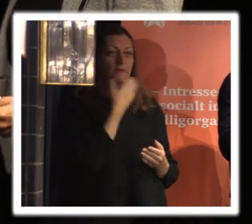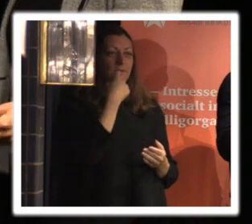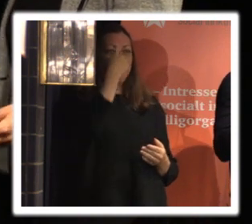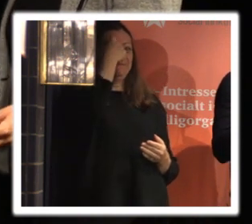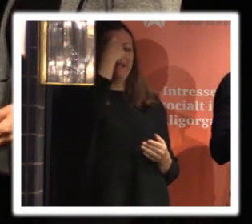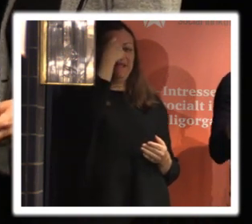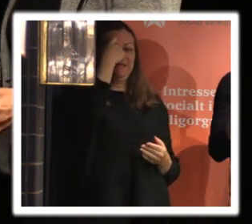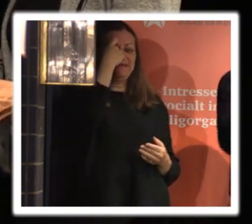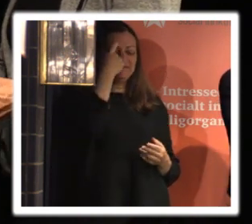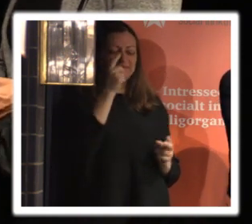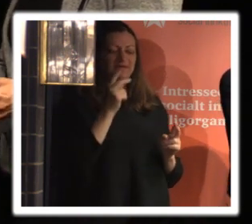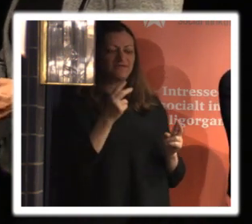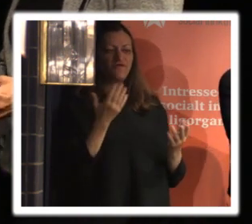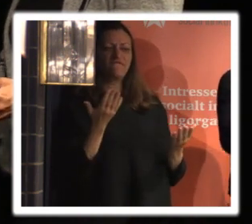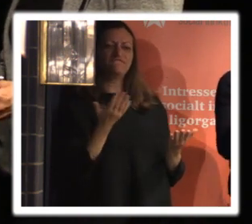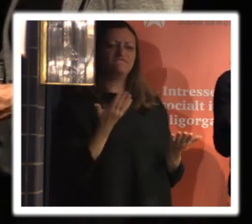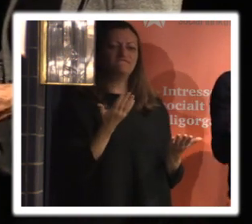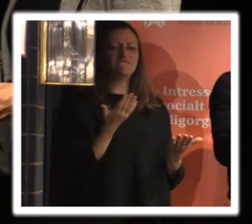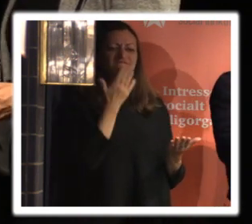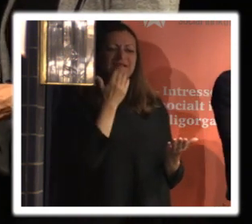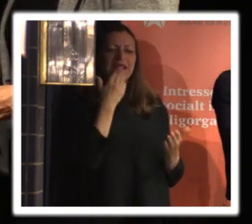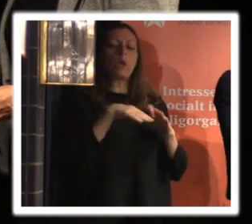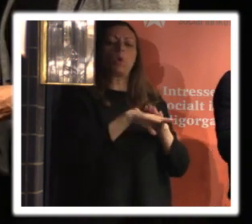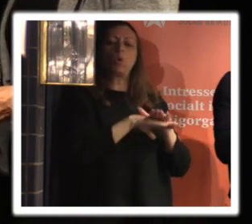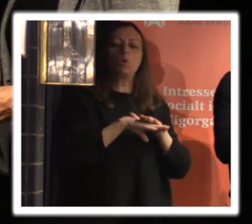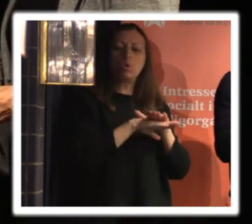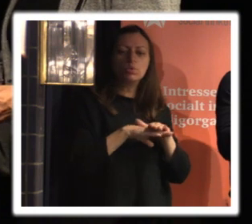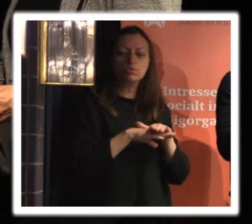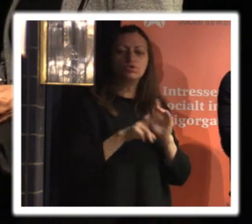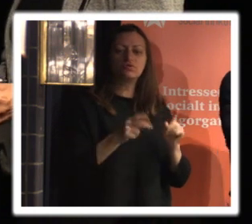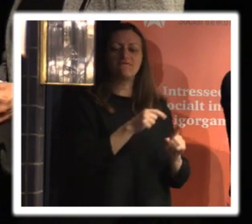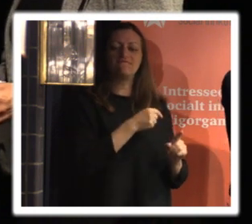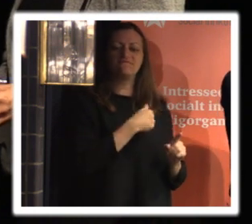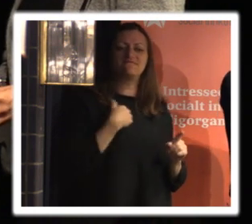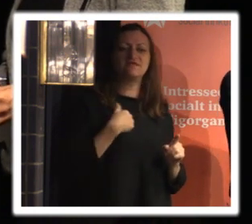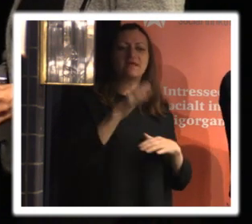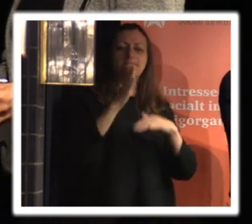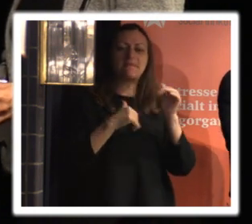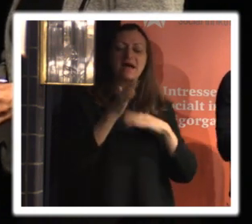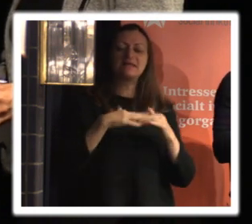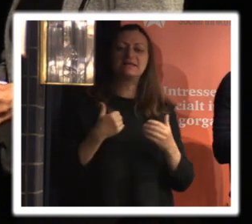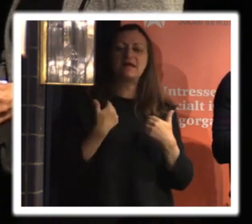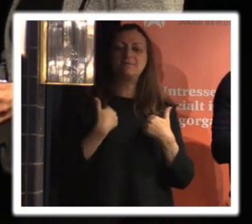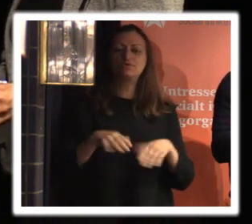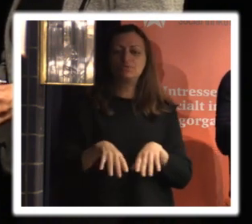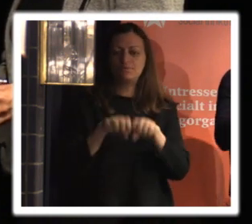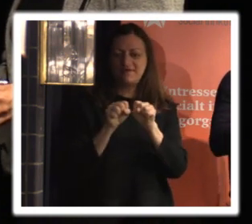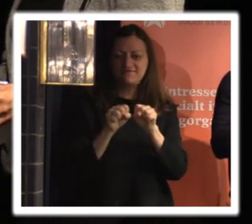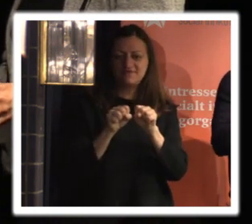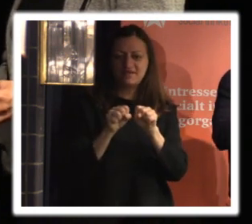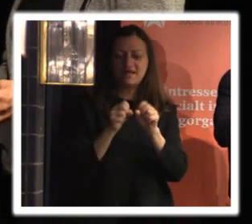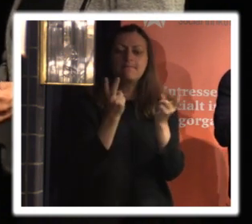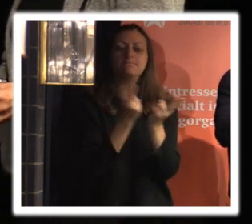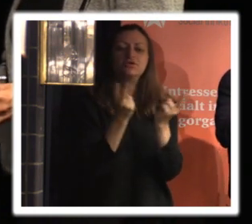efter alltid vilken grund det är man liksom som baserar sin sin behandling personuppgiftsbehandling på vilket gör att det här